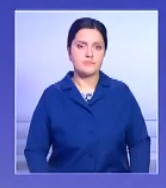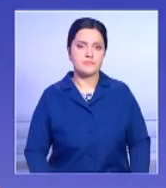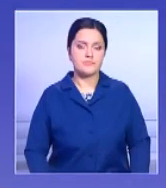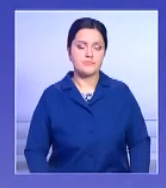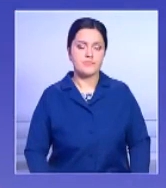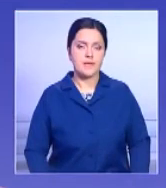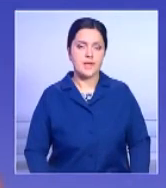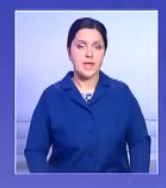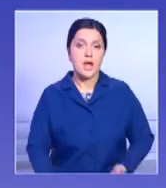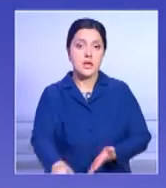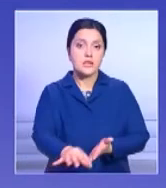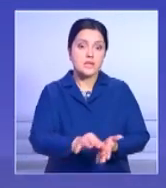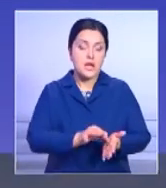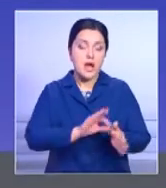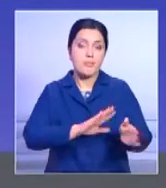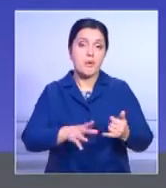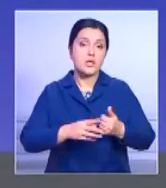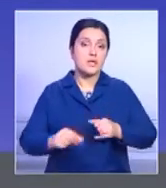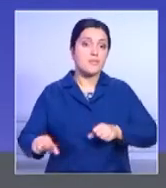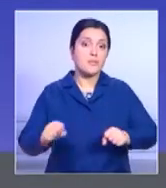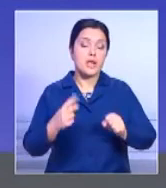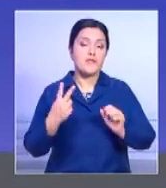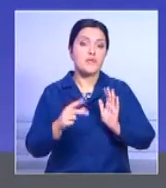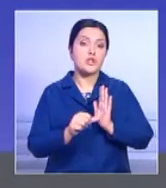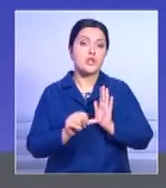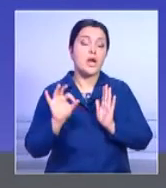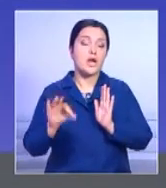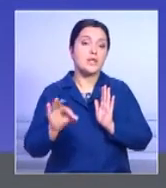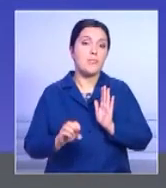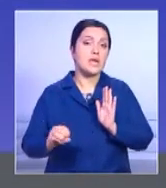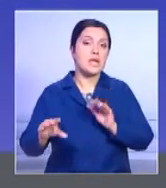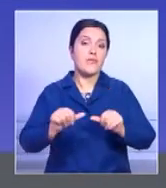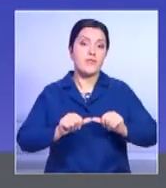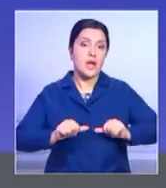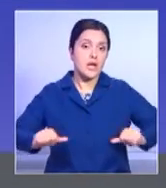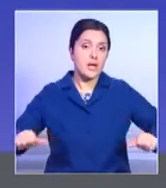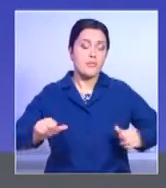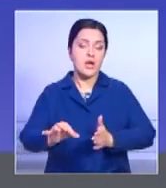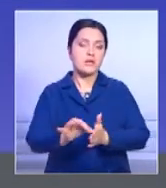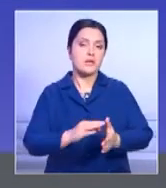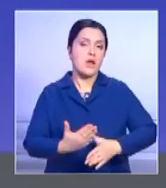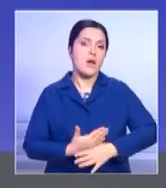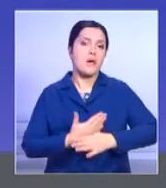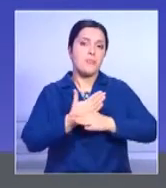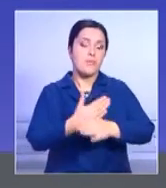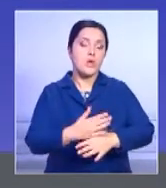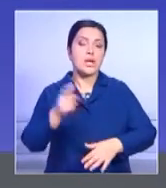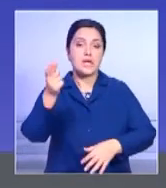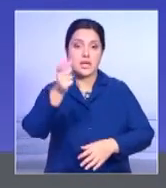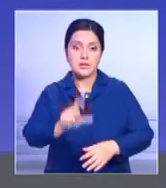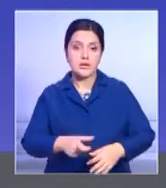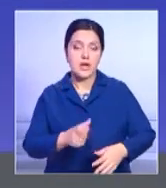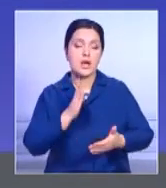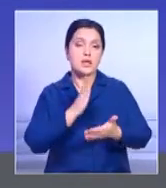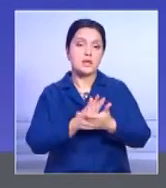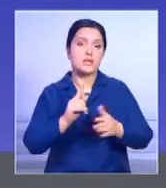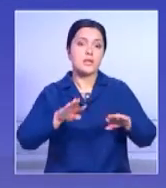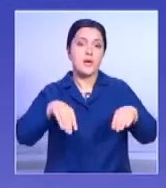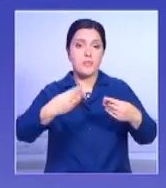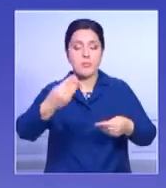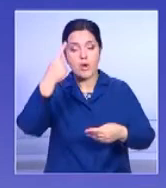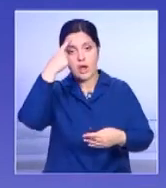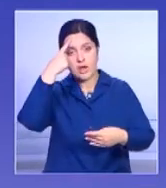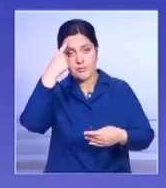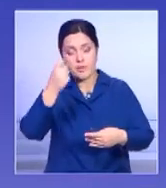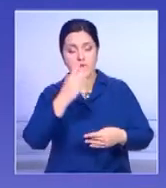Сразу же после землетрясения 26 октября Еврокомиссия оказала немедленную помощь Италии, предоставив по просьбе власти